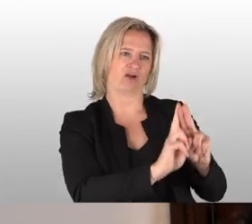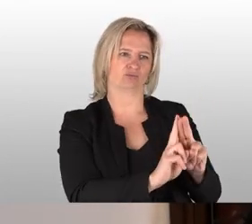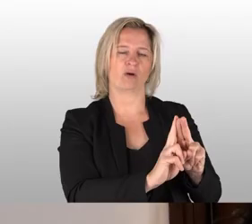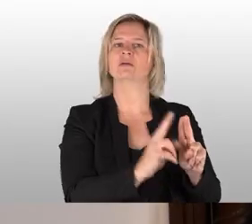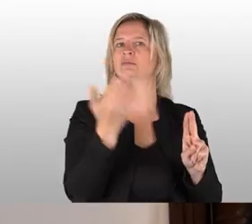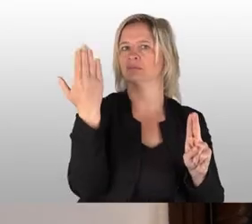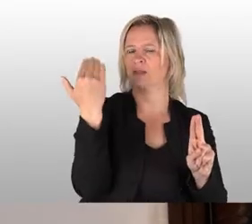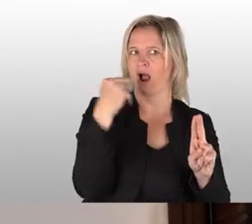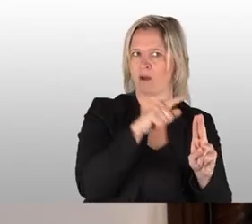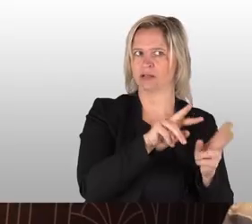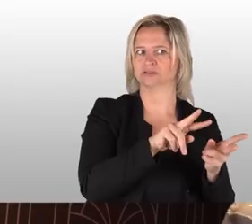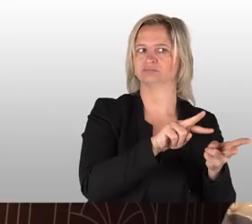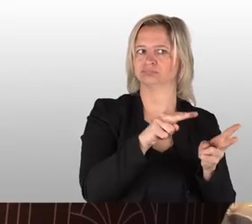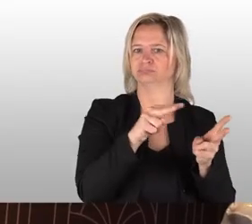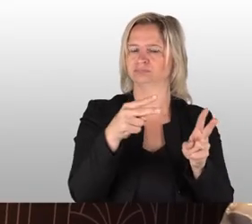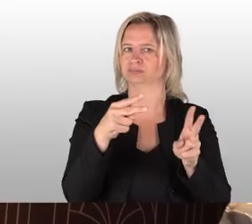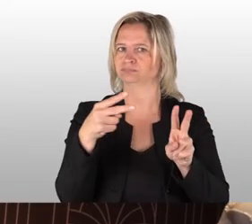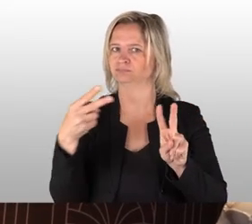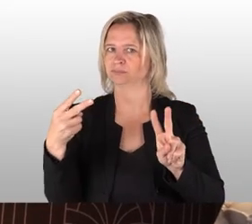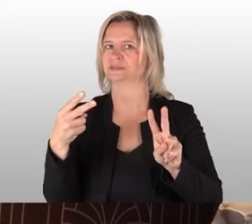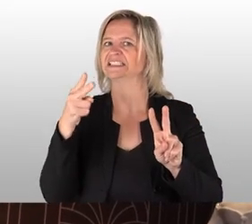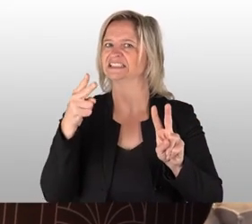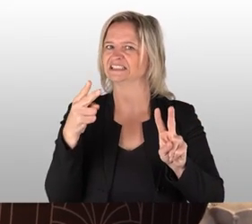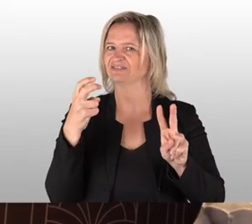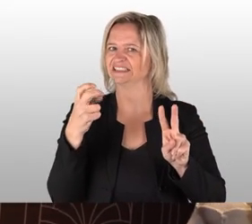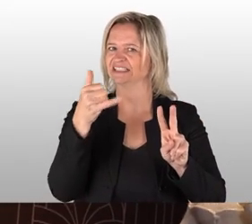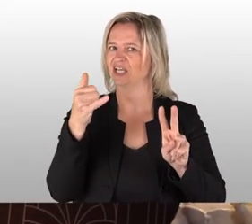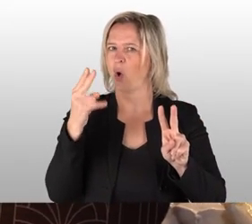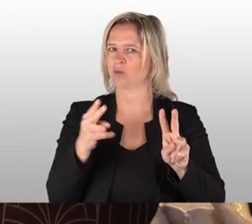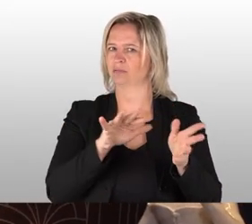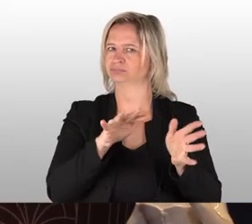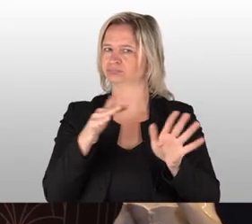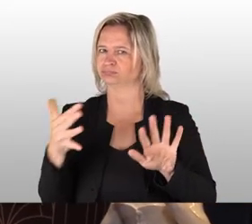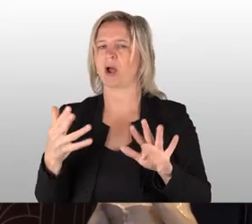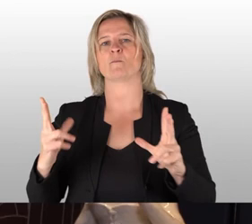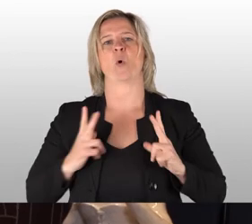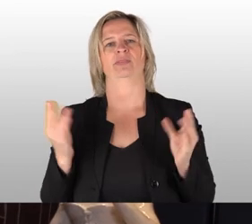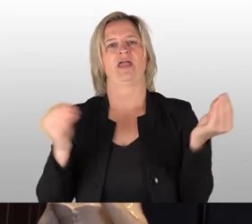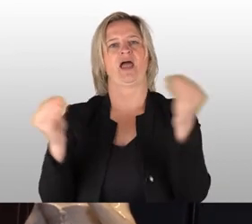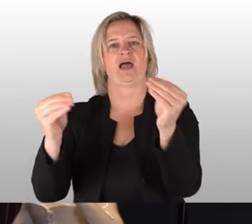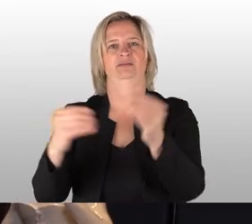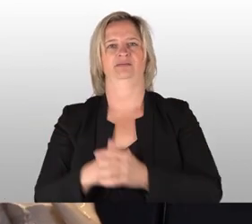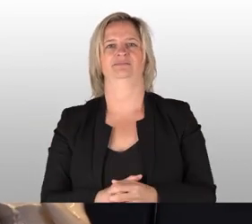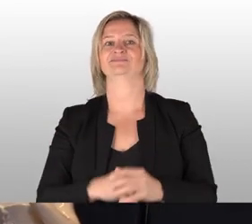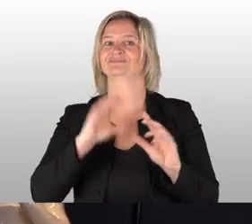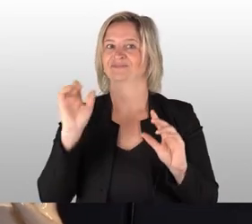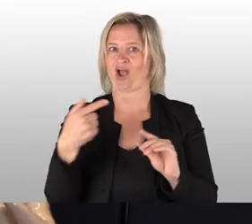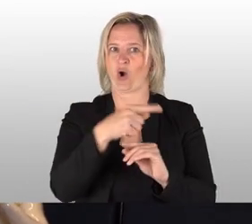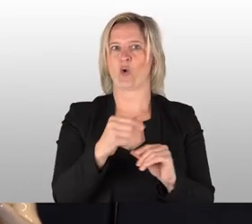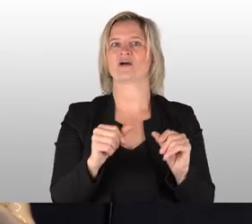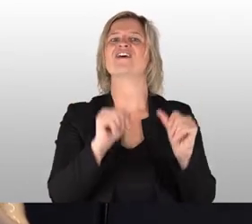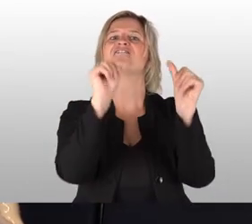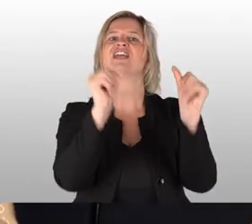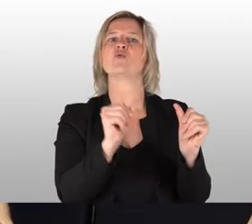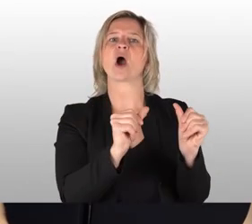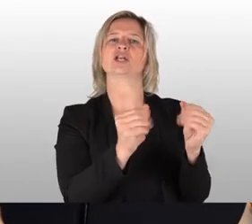die Porzellangestaltung modernisiert und ins 20. Jahrhundert geholt. Und er hatte zum Thema Figurenstaffage, das